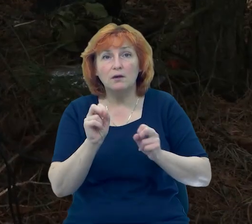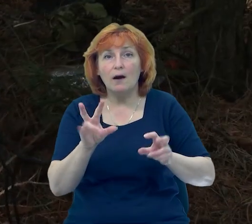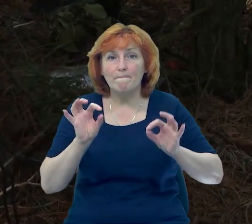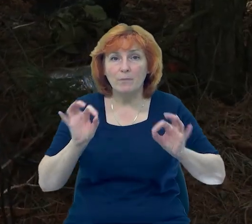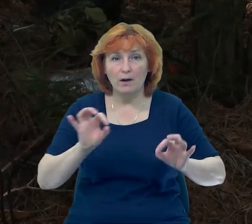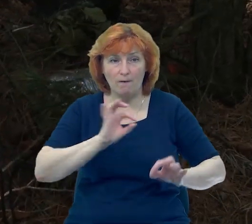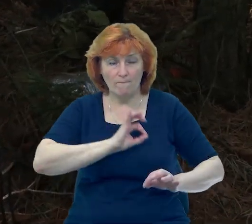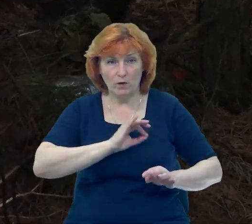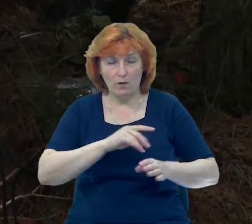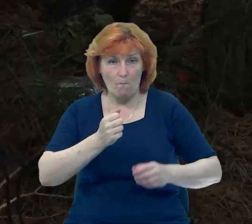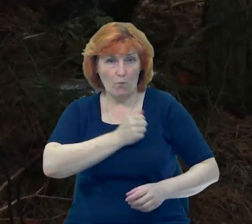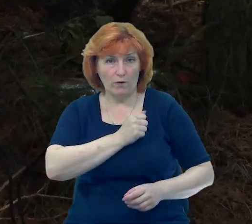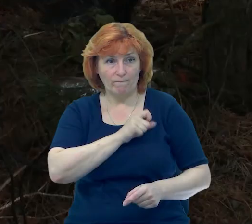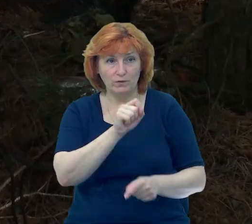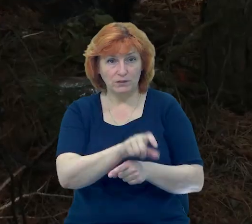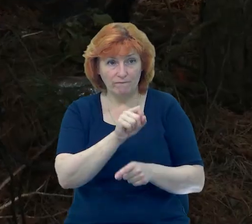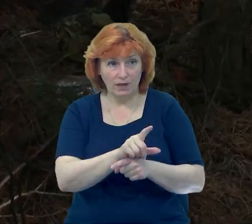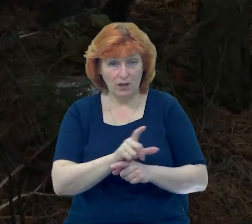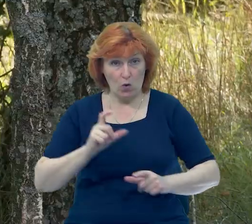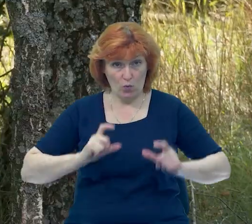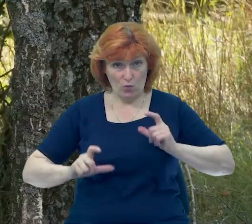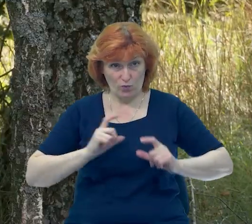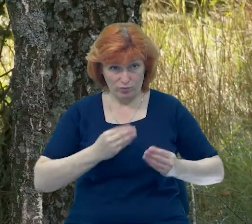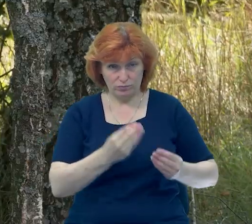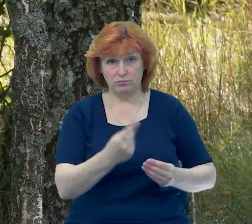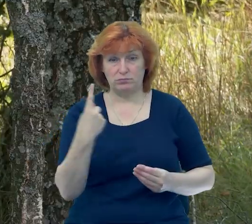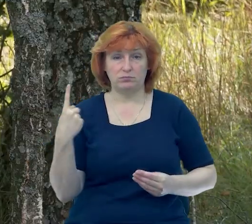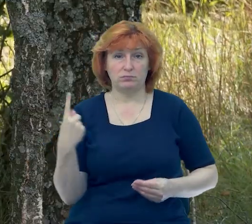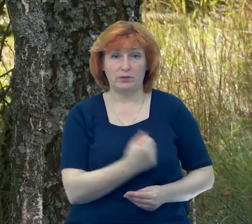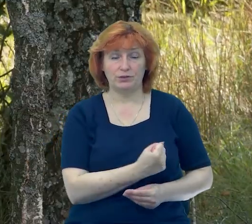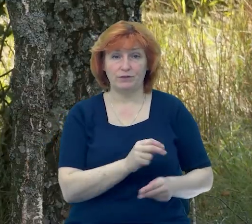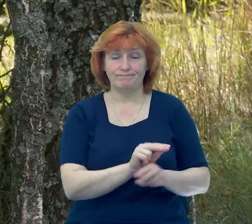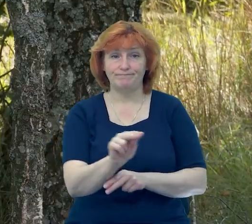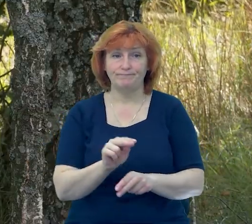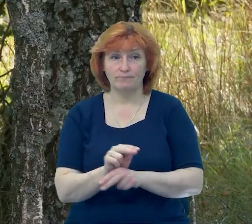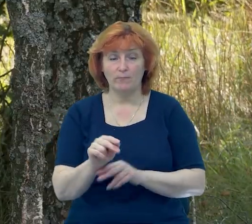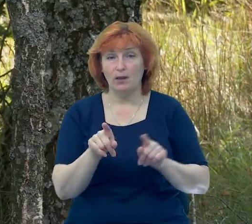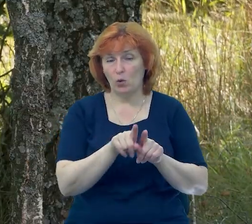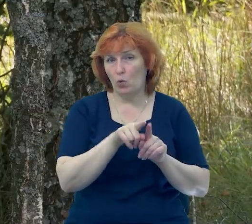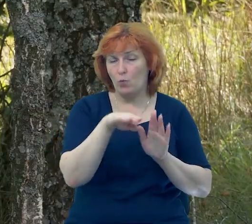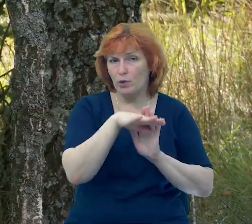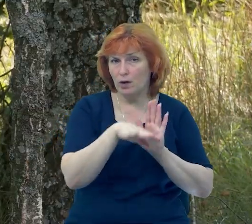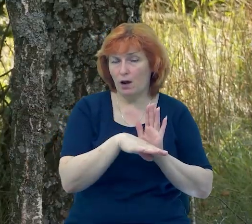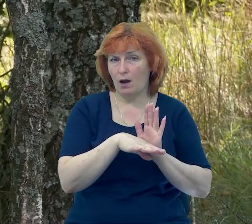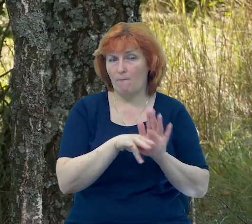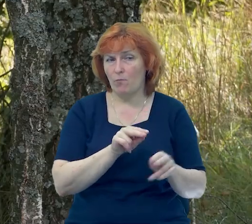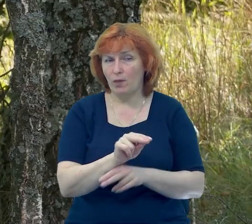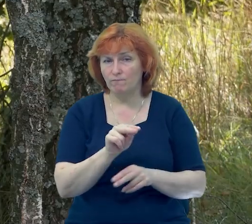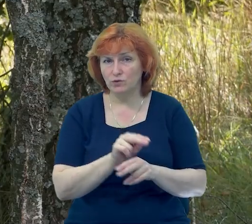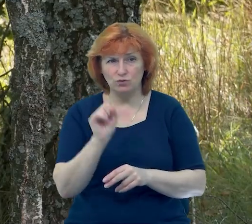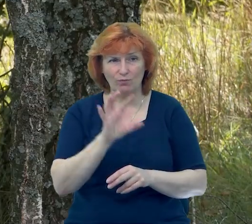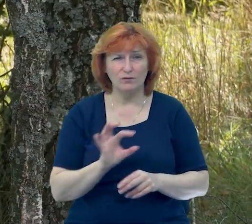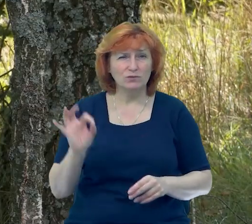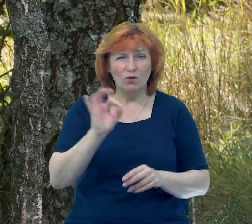бойових завдань. Курс навчання – один тиждень. Ми таким чином оптимізували програму навчання, що можна з нуля